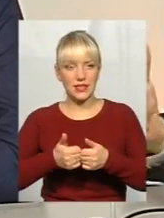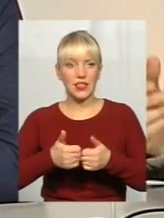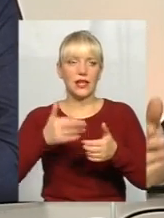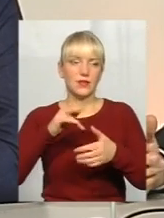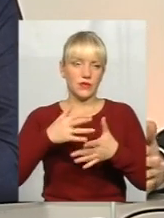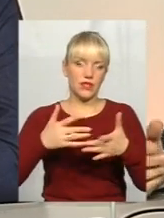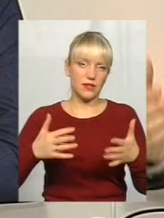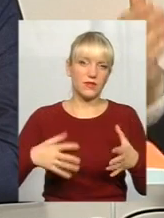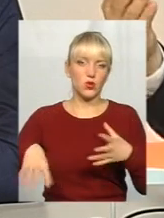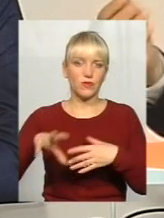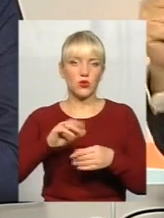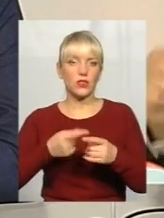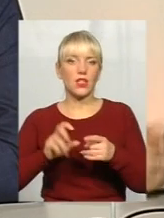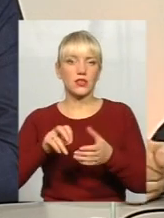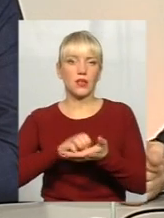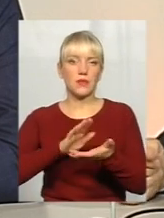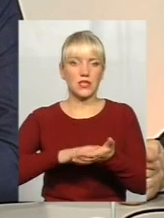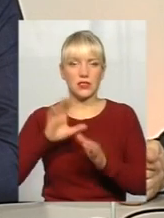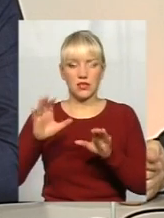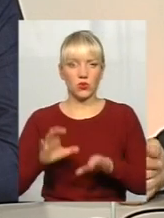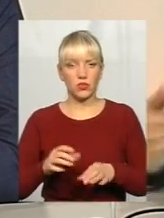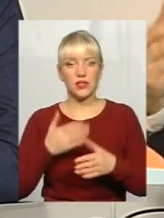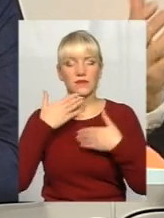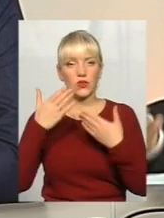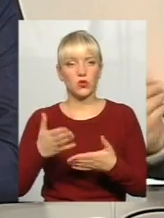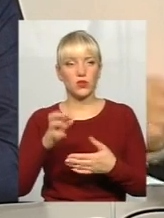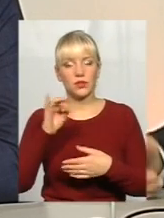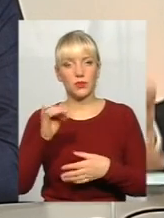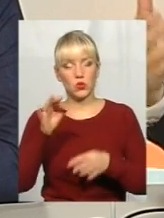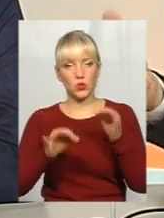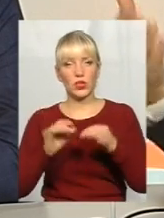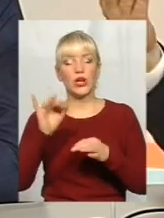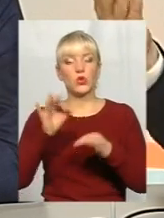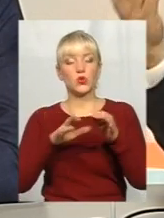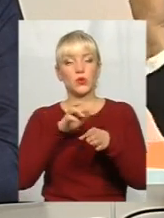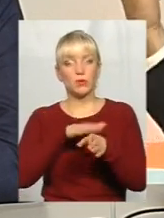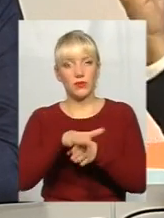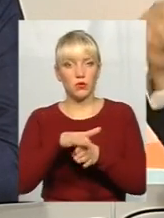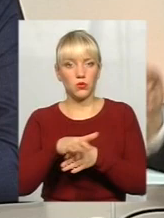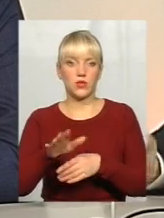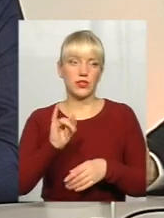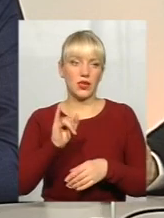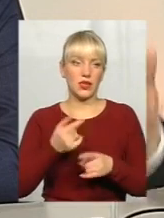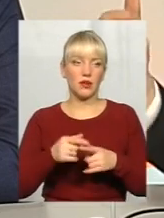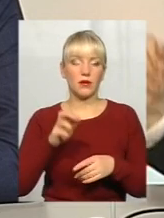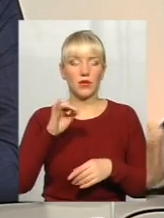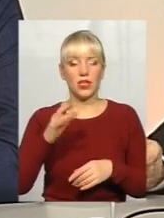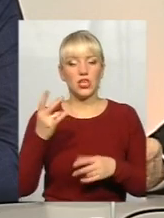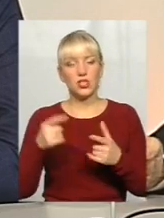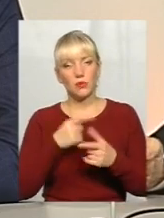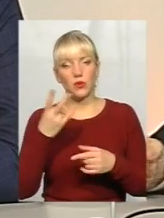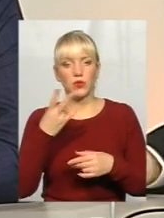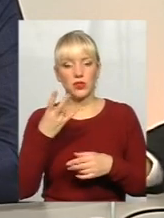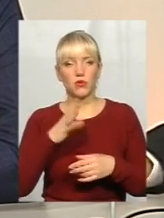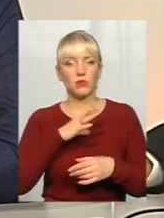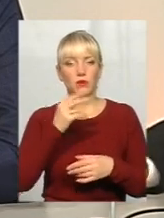начать, якби в законі цьому прописали, звернулися до суду. От, і суд би відбувся, і був би все імпічмент. Чи потрібно було в тій революції, потрібно було